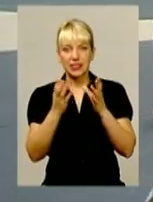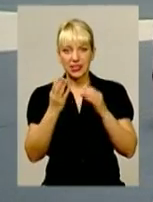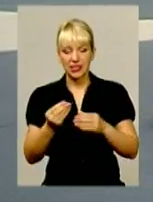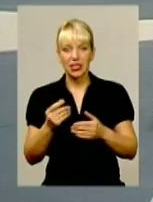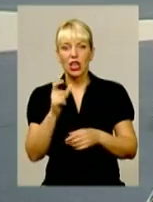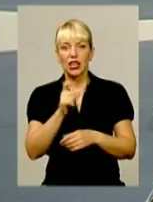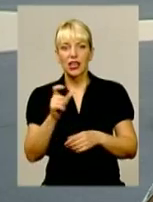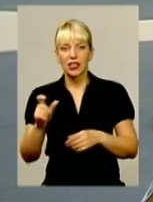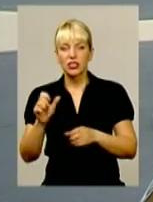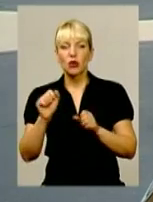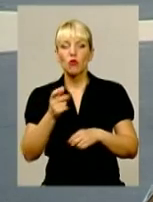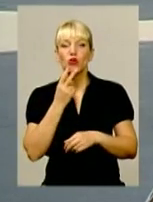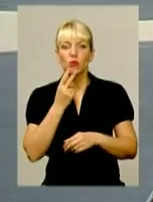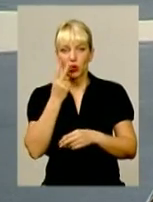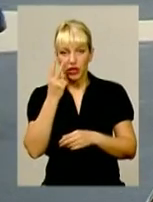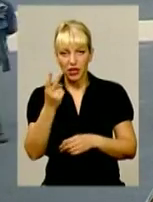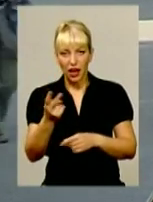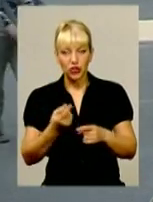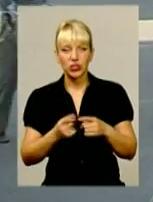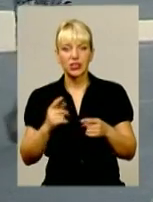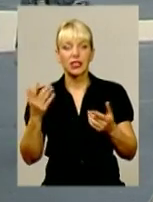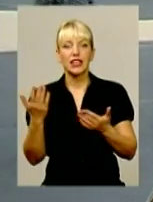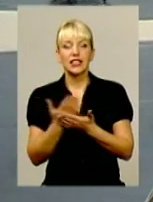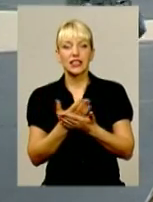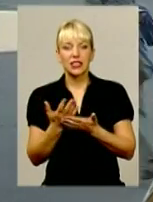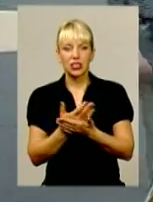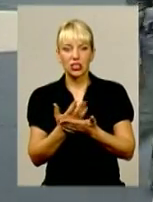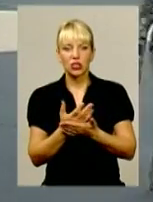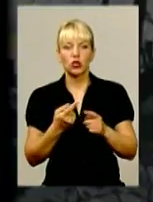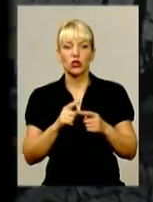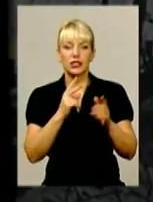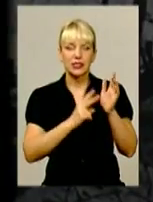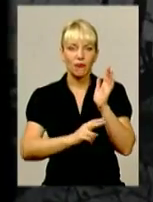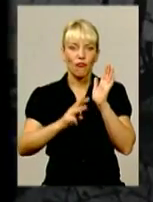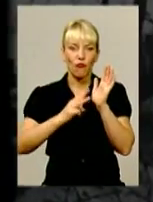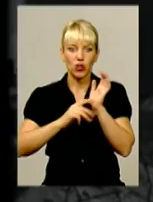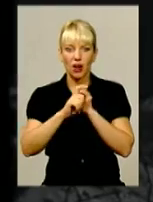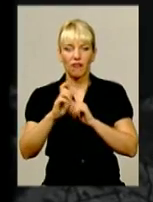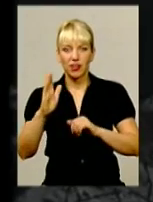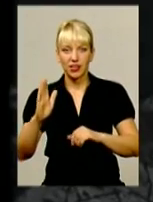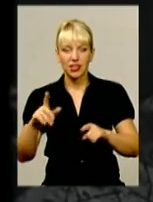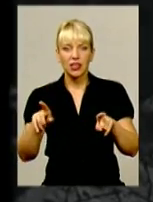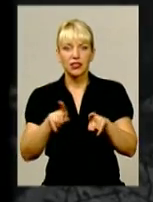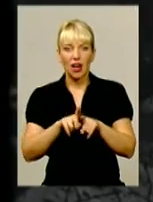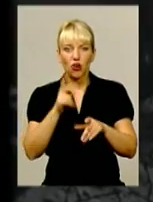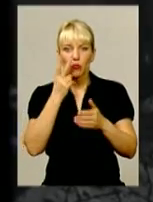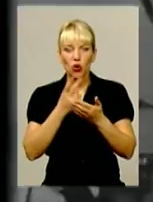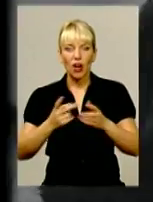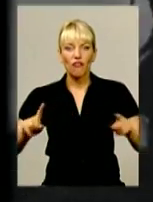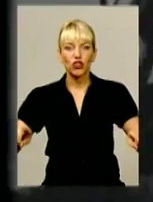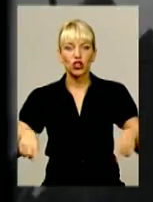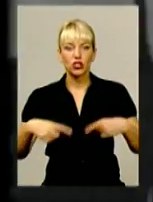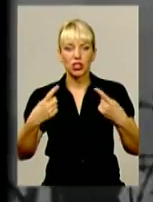і переглянути документальний збірник, який хронометраж має 88 хвилин. Також глядачам покажуть відреставровану